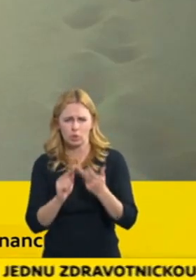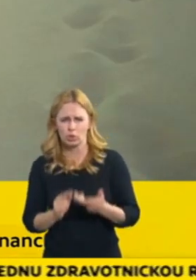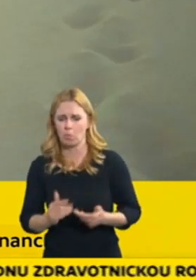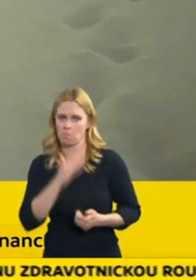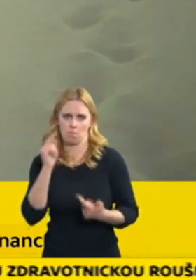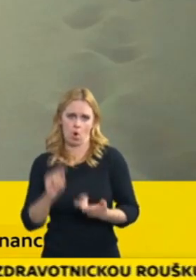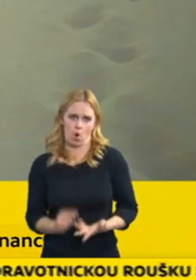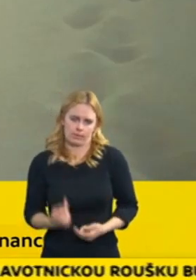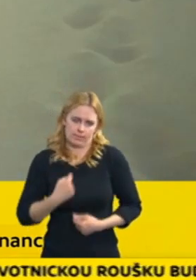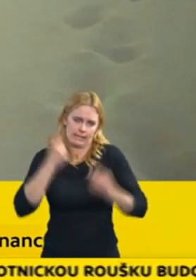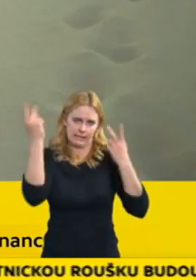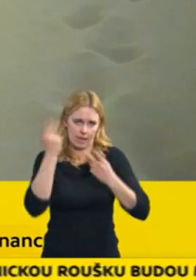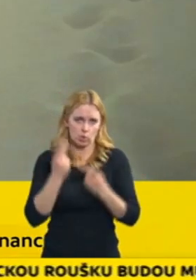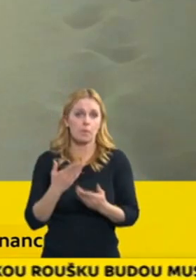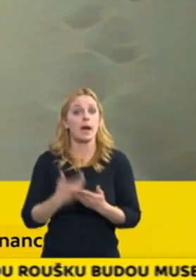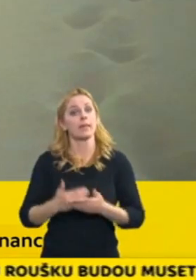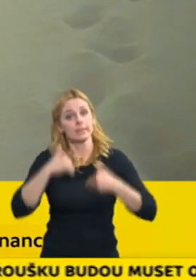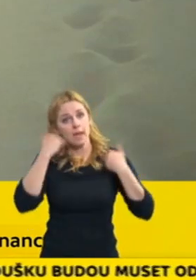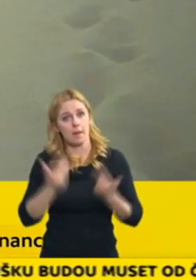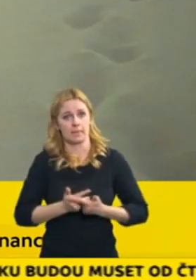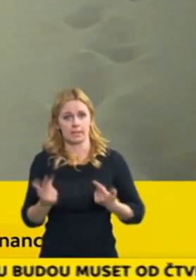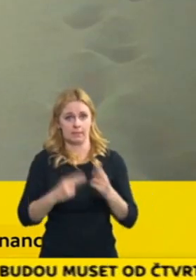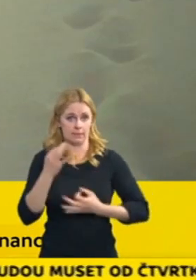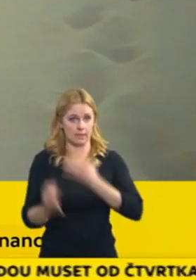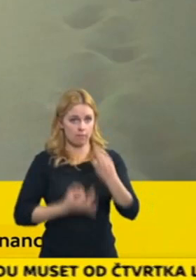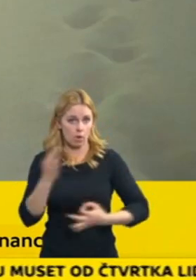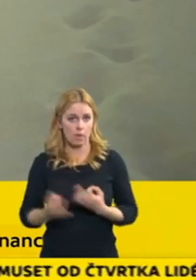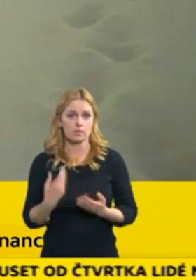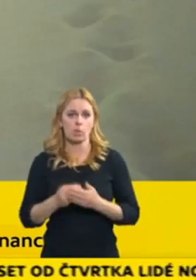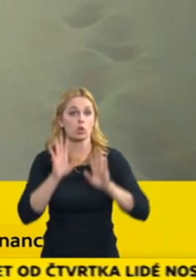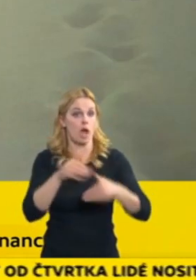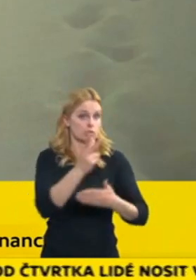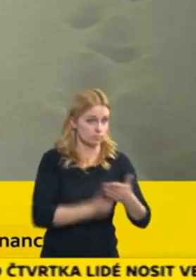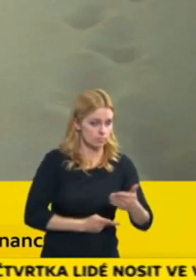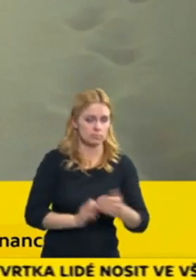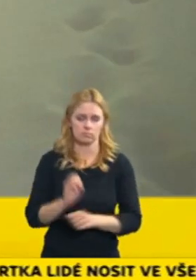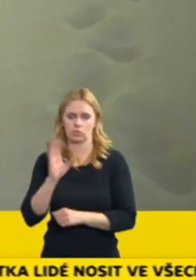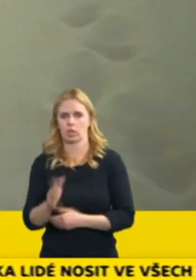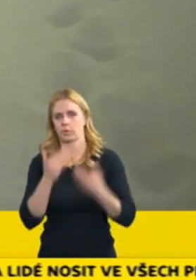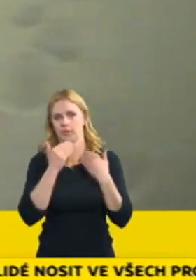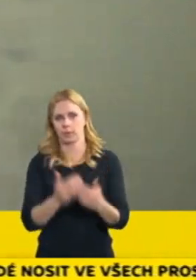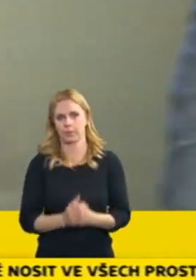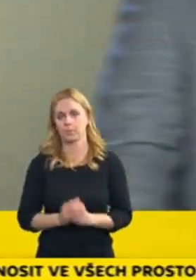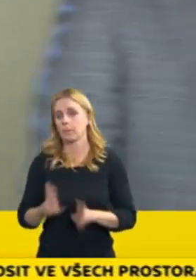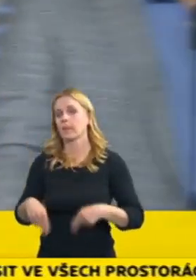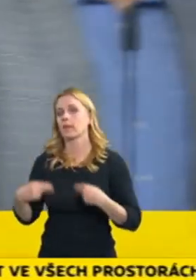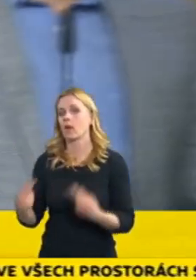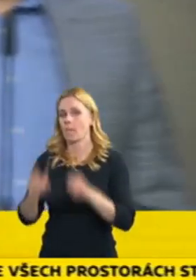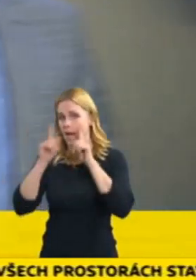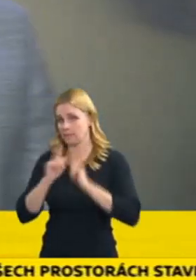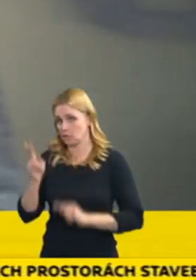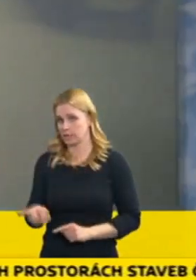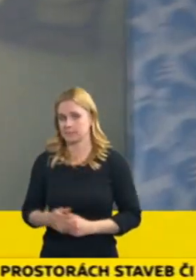Co to chvíli nemáme žádné bližší podklady. Děkuju. Děkuji vicepremiér, pan Karel Havlíček. Dobrý den,